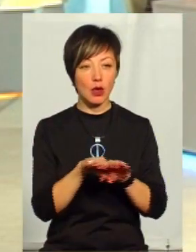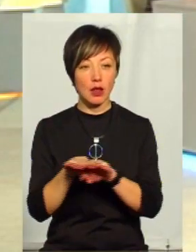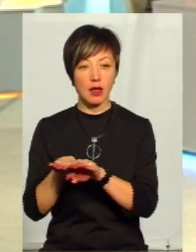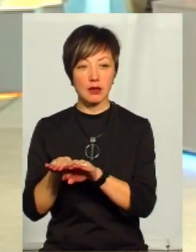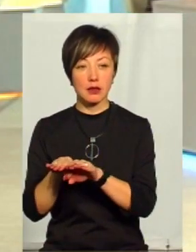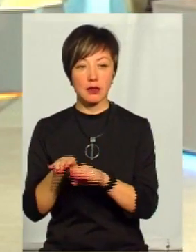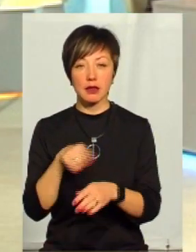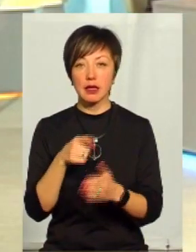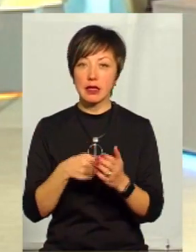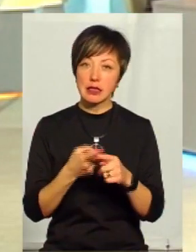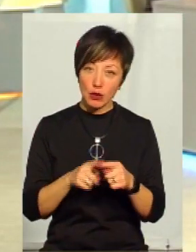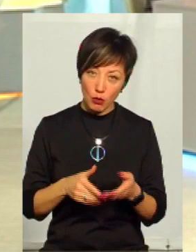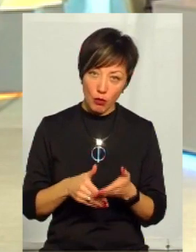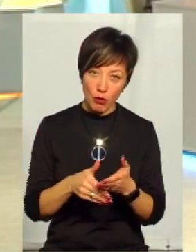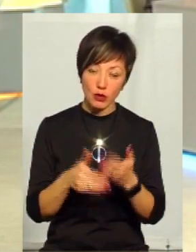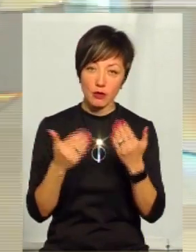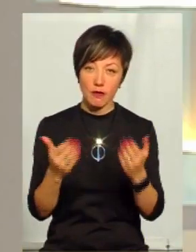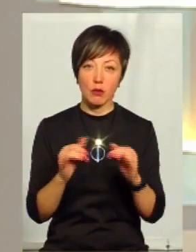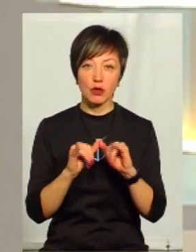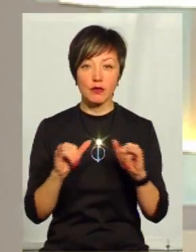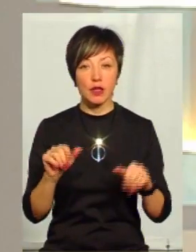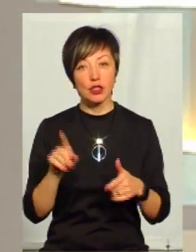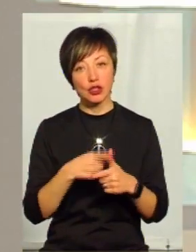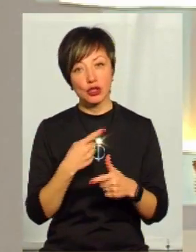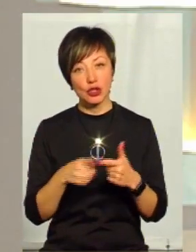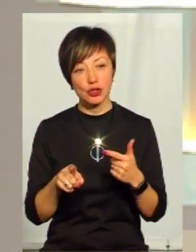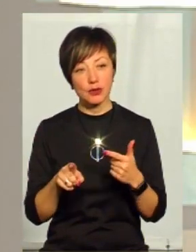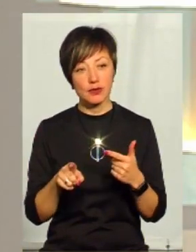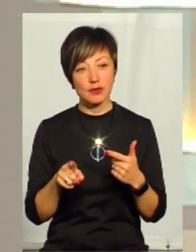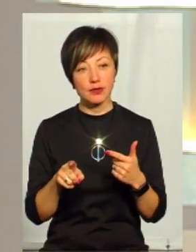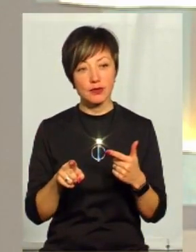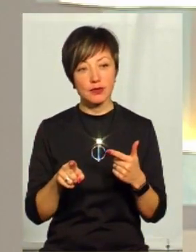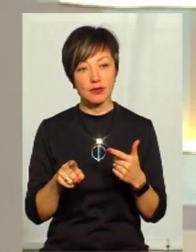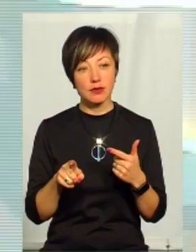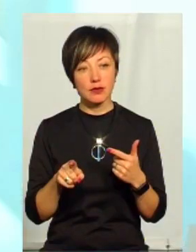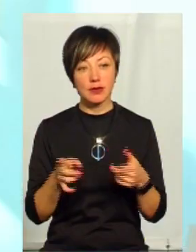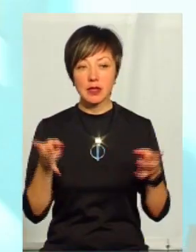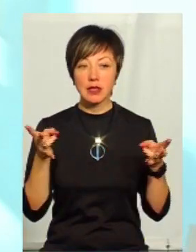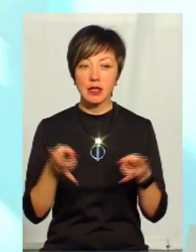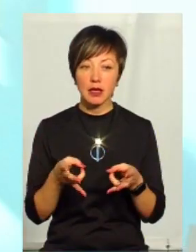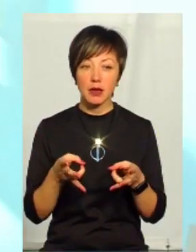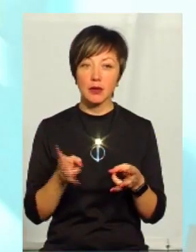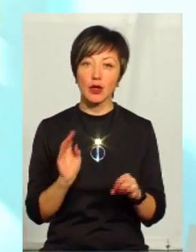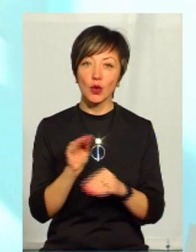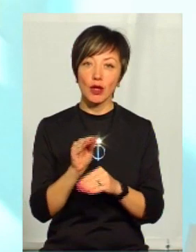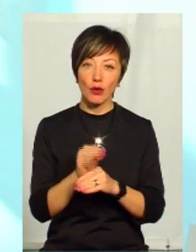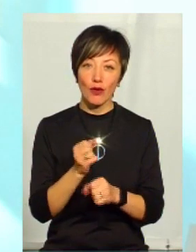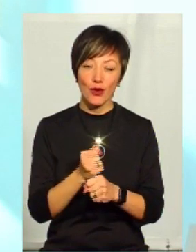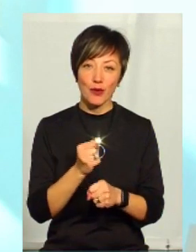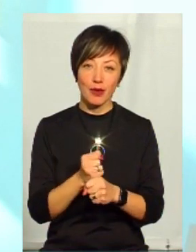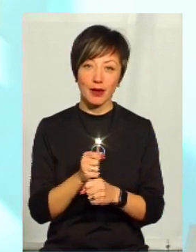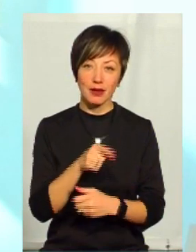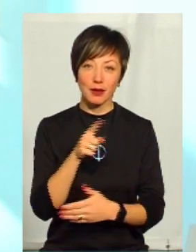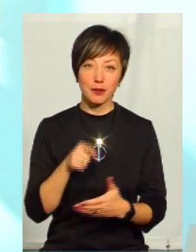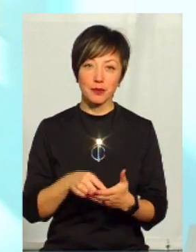Це допоможе вам розвиватися? Чи треба буде щось ще додатково робити?